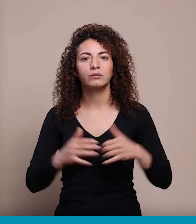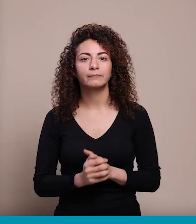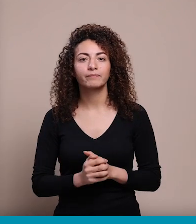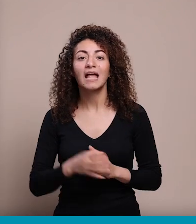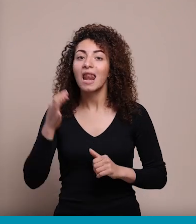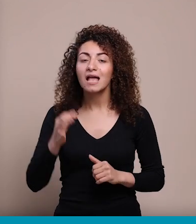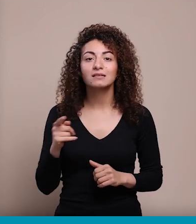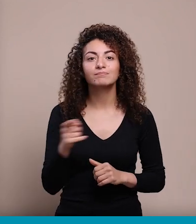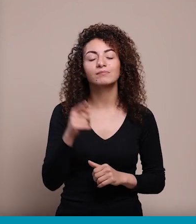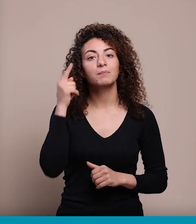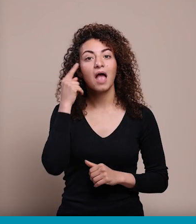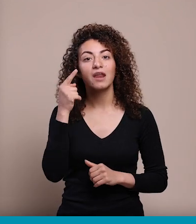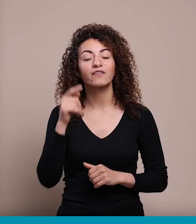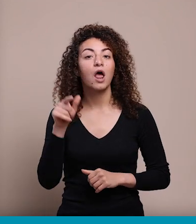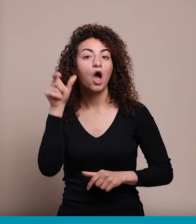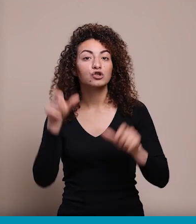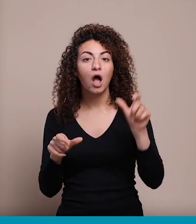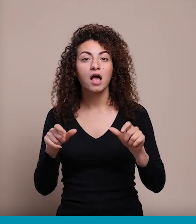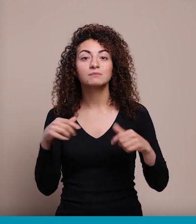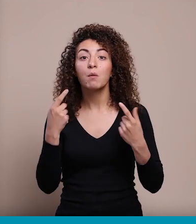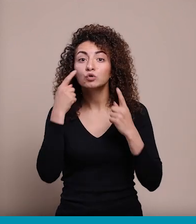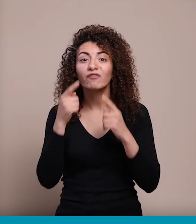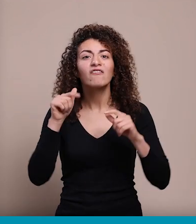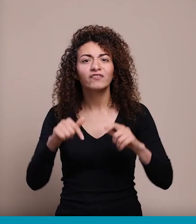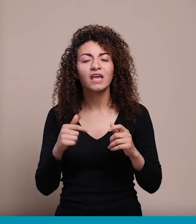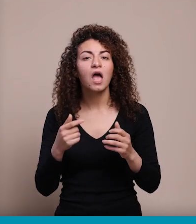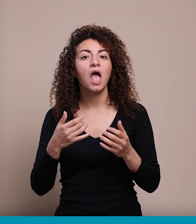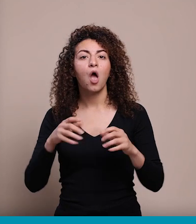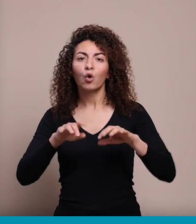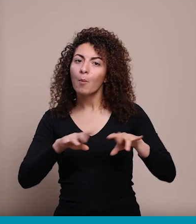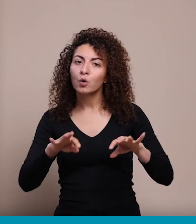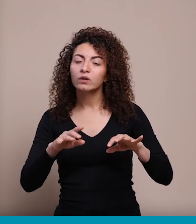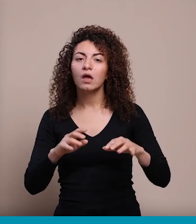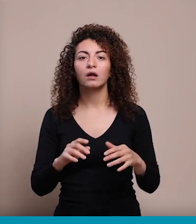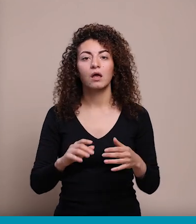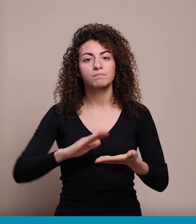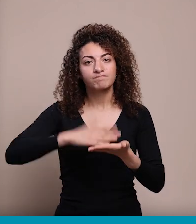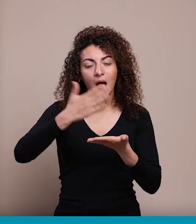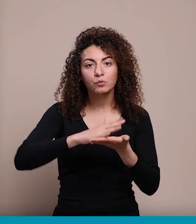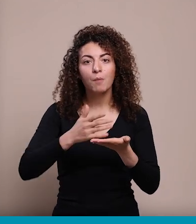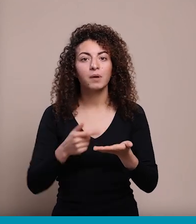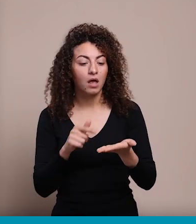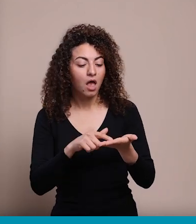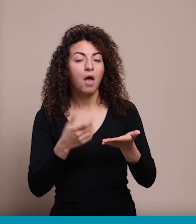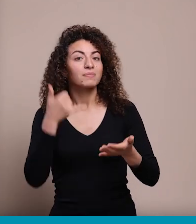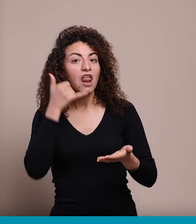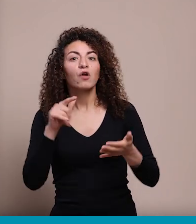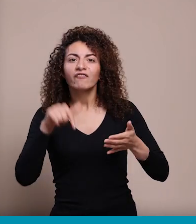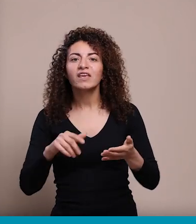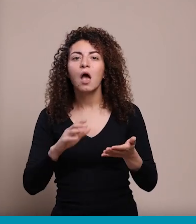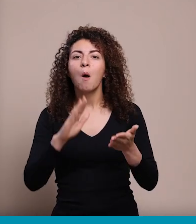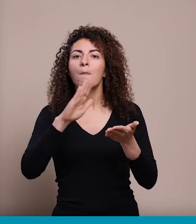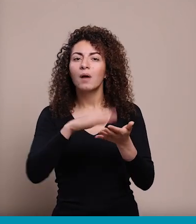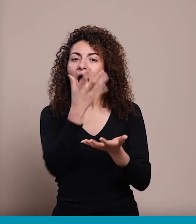فلا يعرفوا أنه الشخص الكفيف عند برنامج ناطي على الكمبيوتر بقدر يستعمل الكمبيوتر بقدر يستعمل